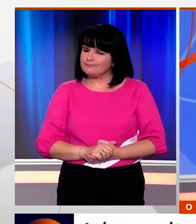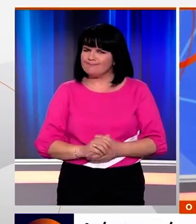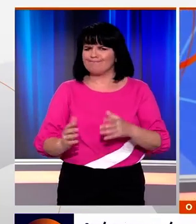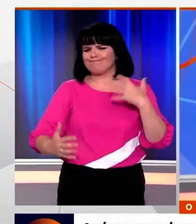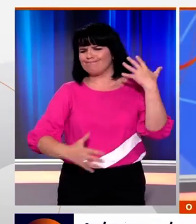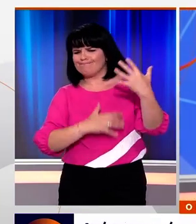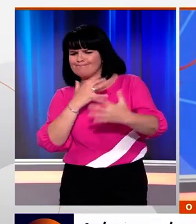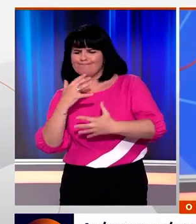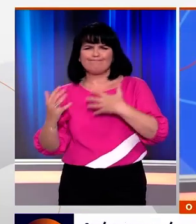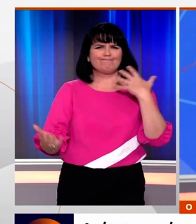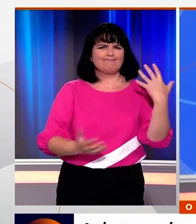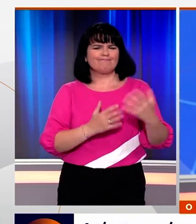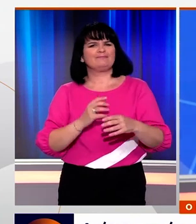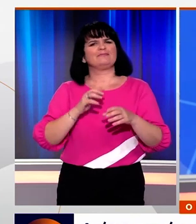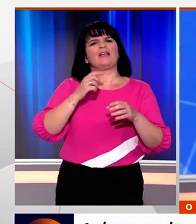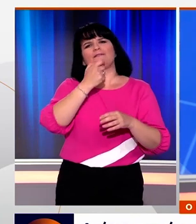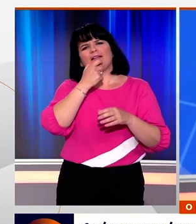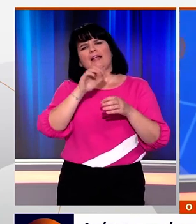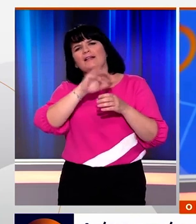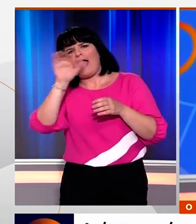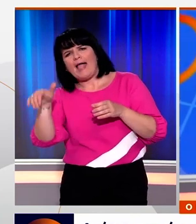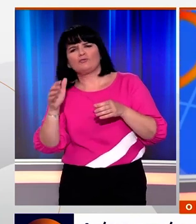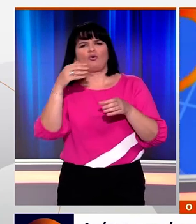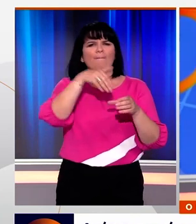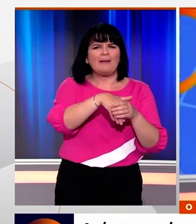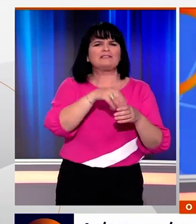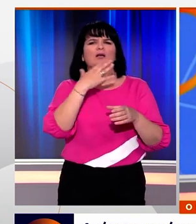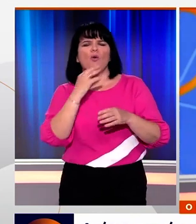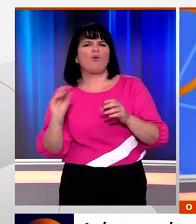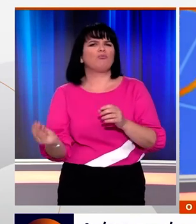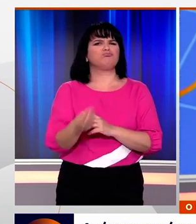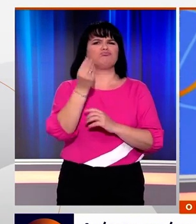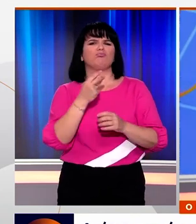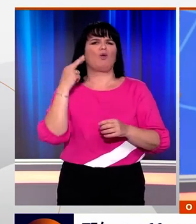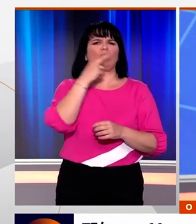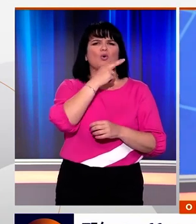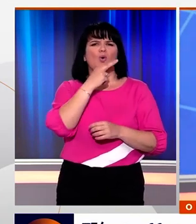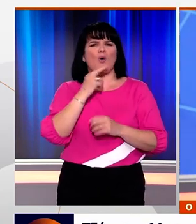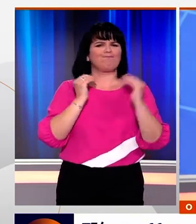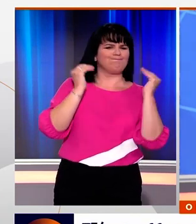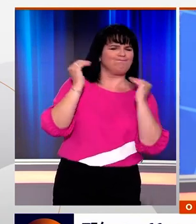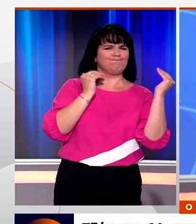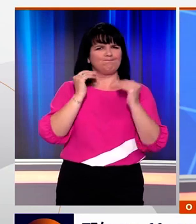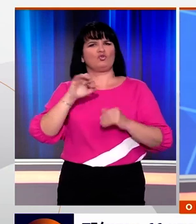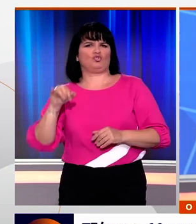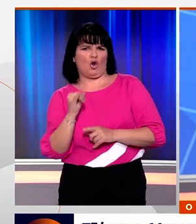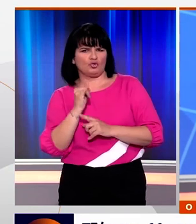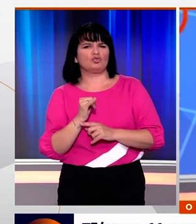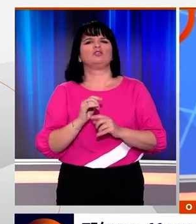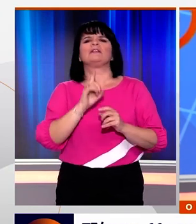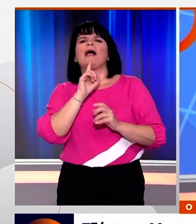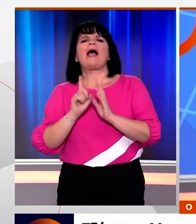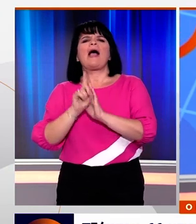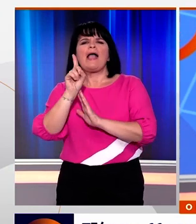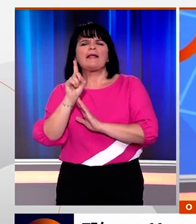Ανάμεικτες είναι οι αντιδράσεις εντός και εκτός Βρετανίας για τον αμφιλεγόμενο νέο πρωθυπουργό Μπόρις Τζόνσον. Έντεκα υπουργοί και βουλευτές των